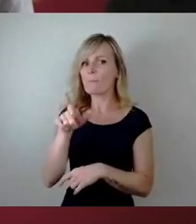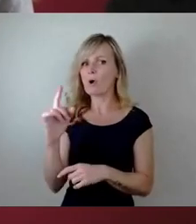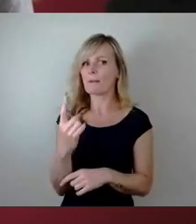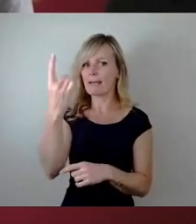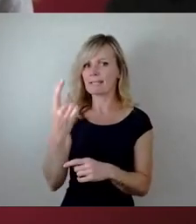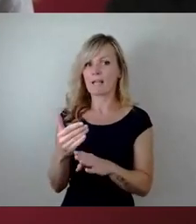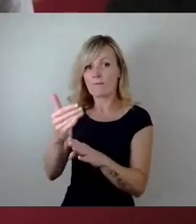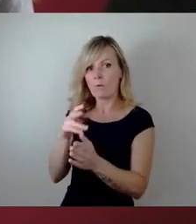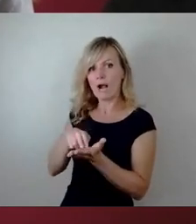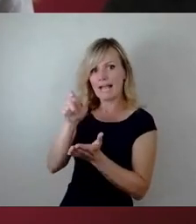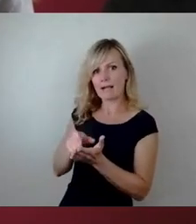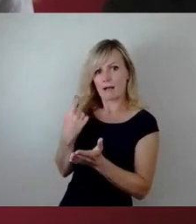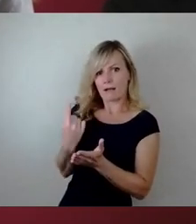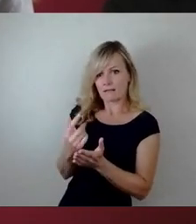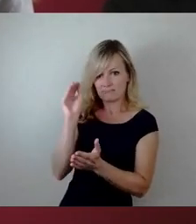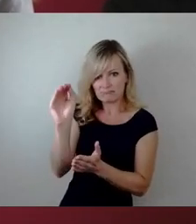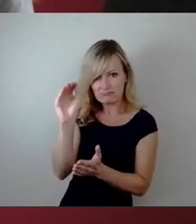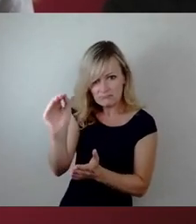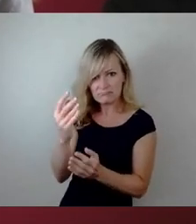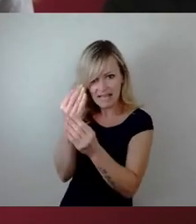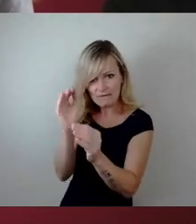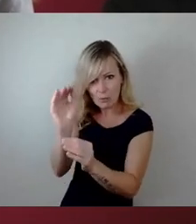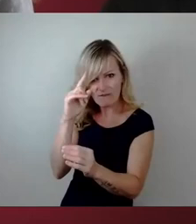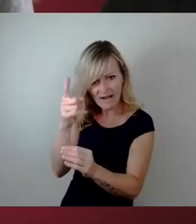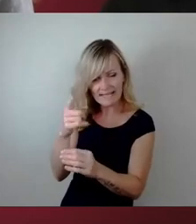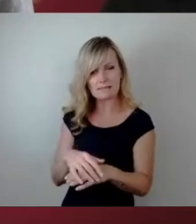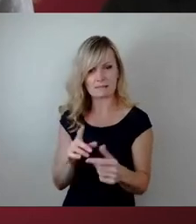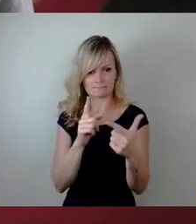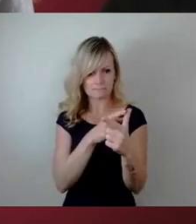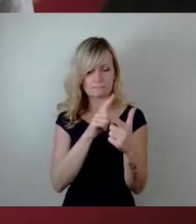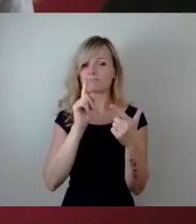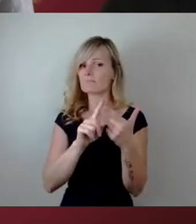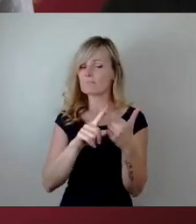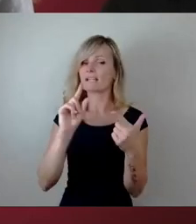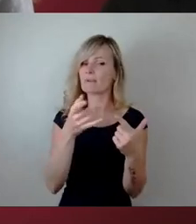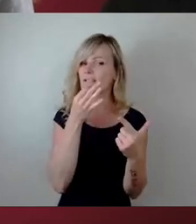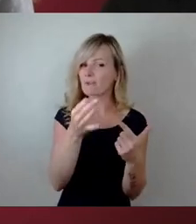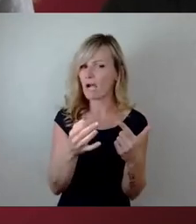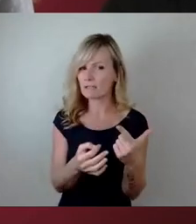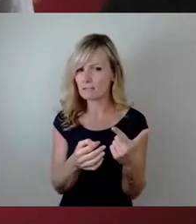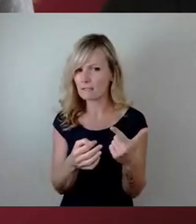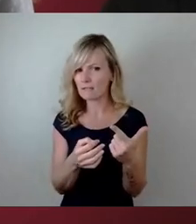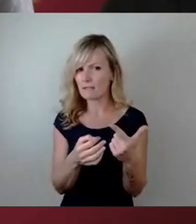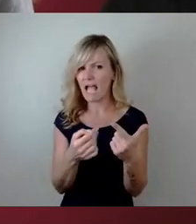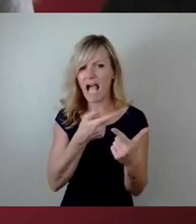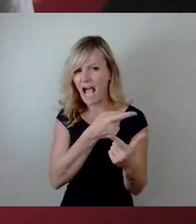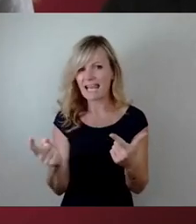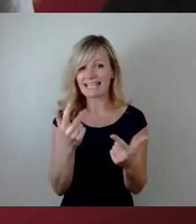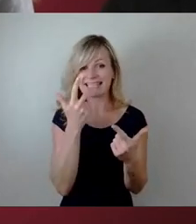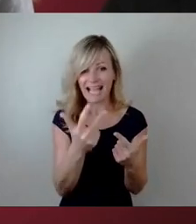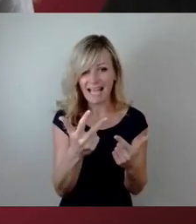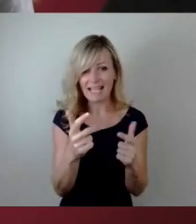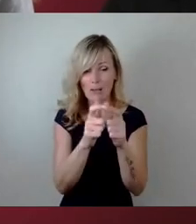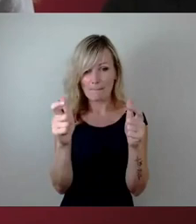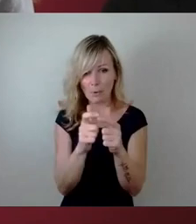diesen Zustand der Brücke informiert wurde. Die zweite Frage dazu ist, bezogen sich die Aussagen auf alle drei Brückenzüge, also auch auf den